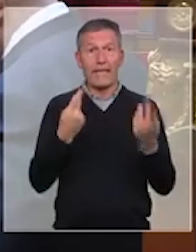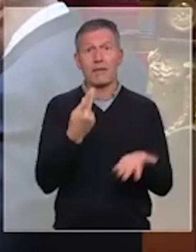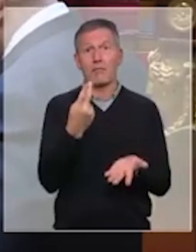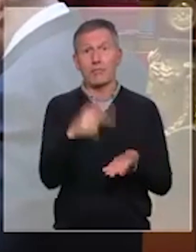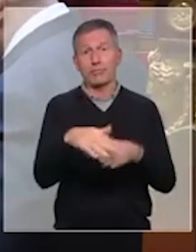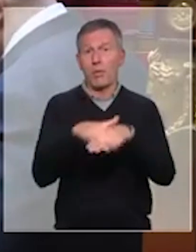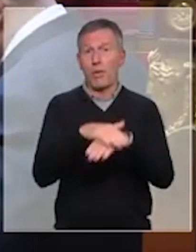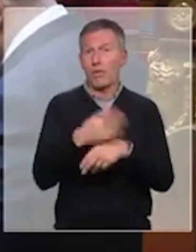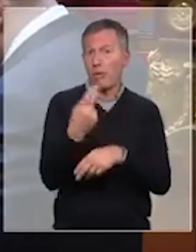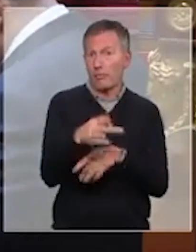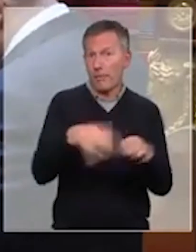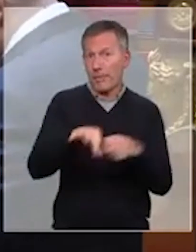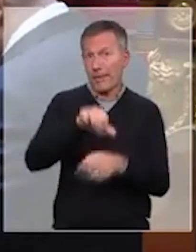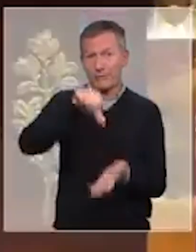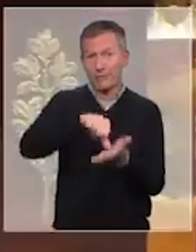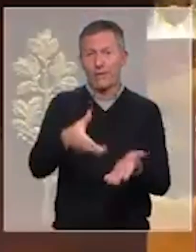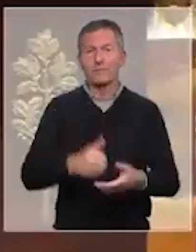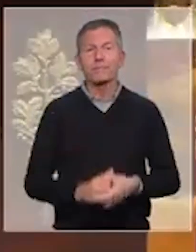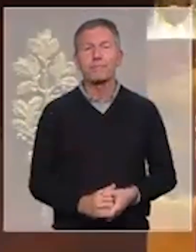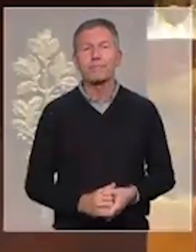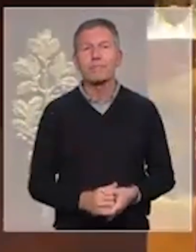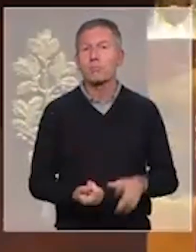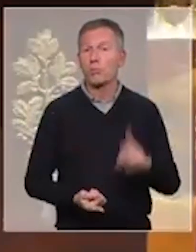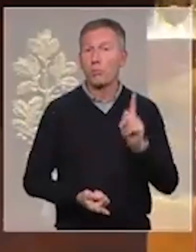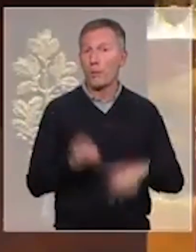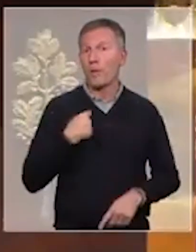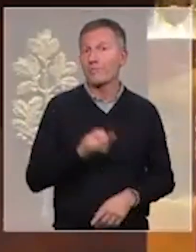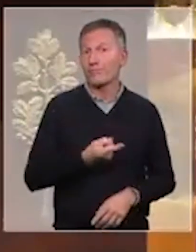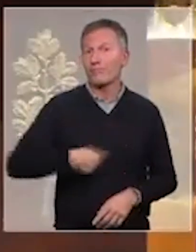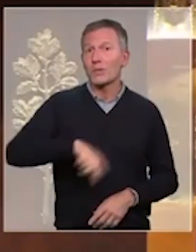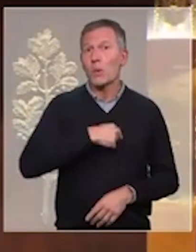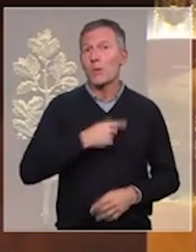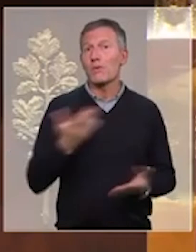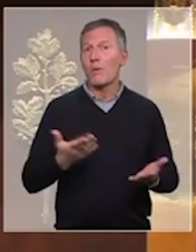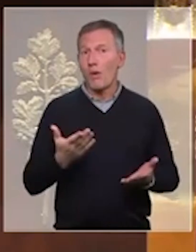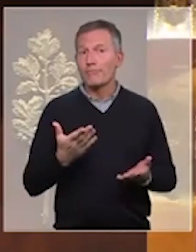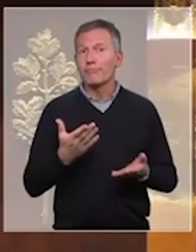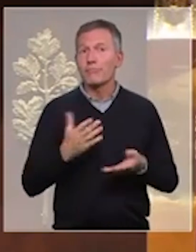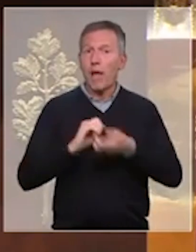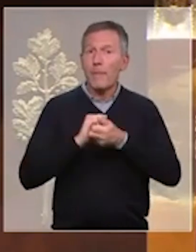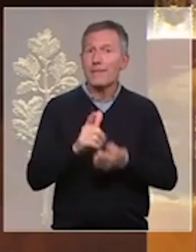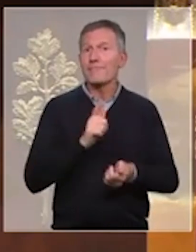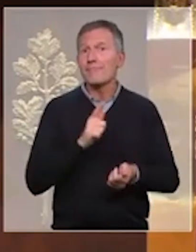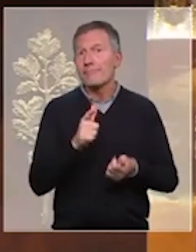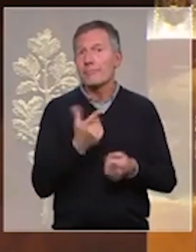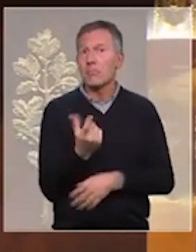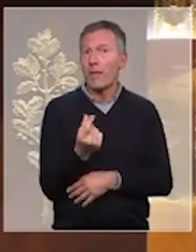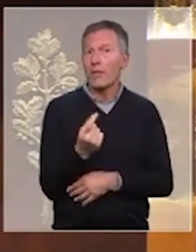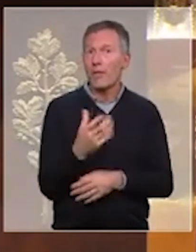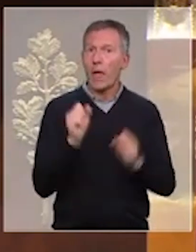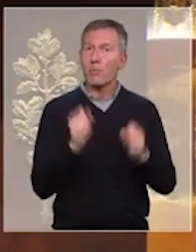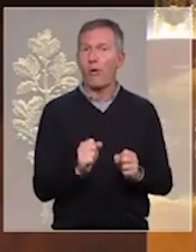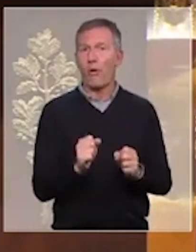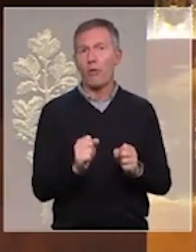de votre pays. Il est très important pour nous que nos amis et partenaires puissent